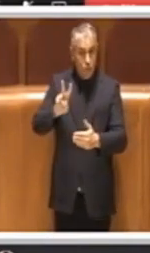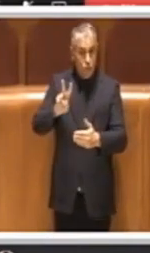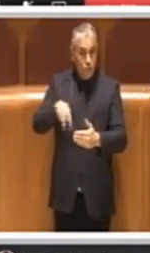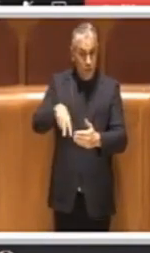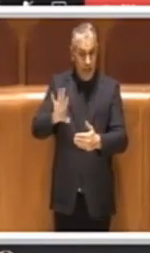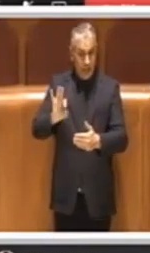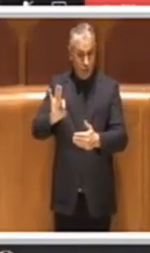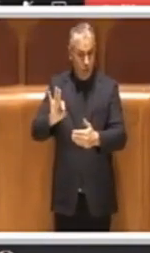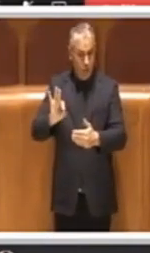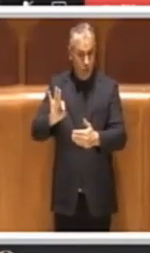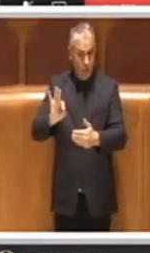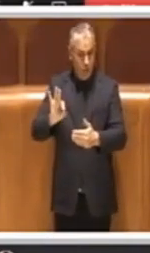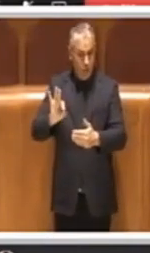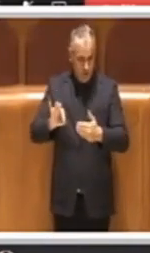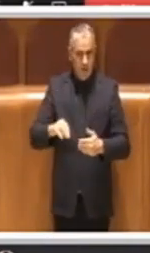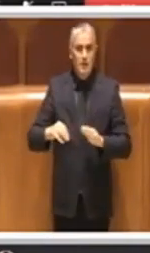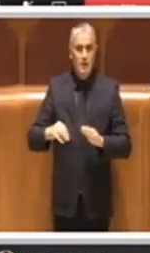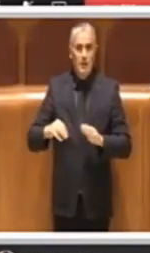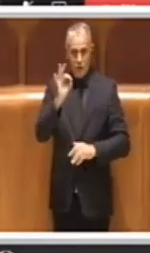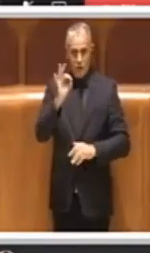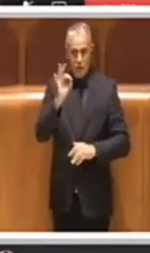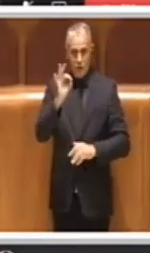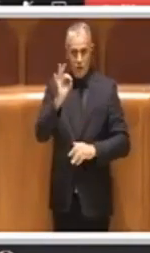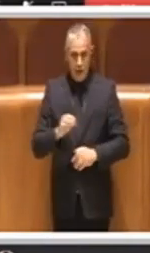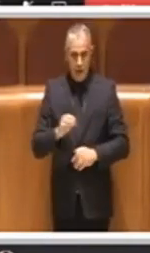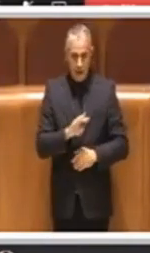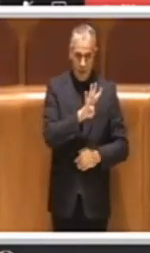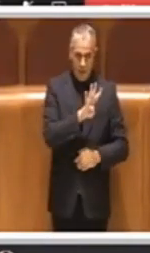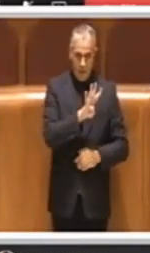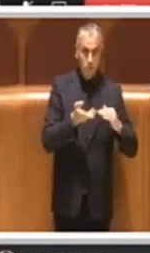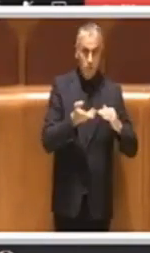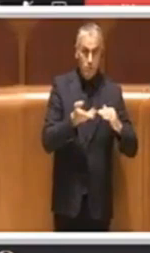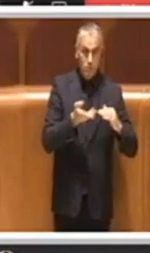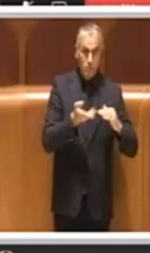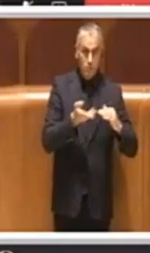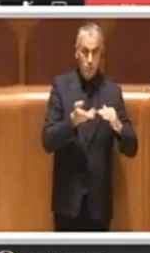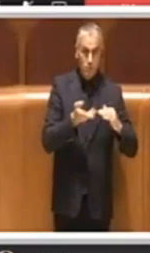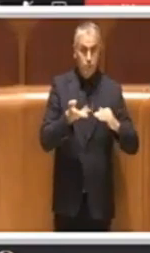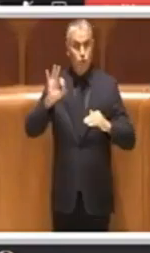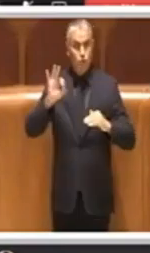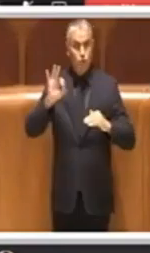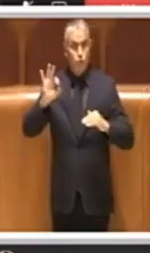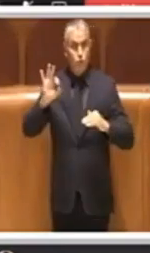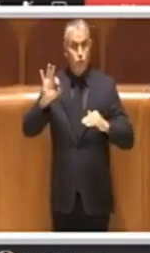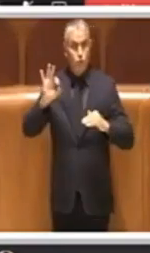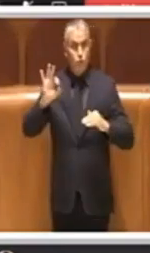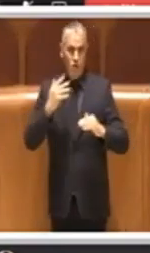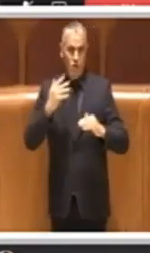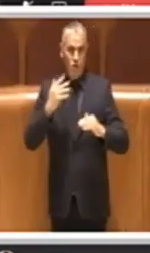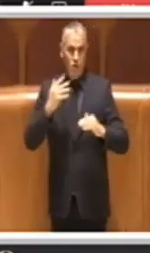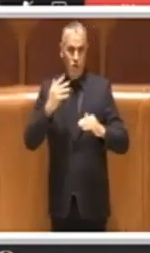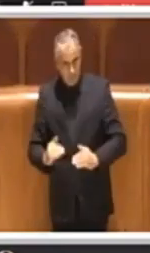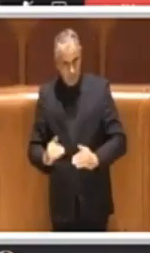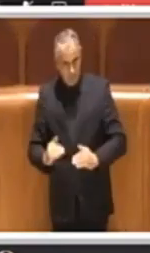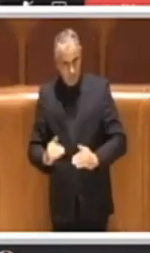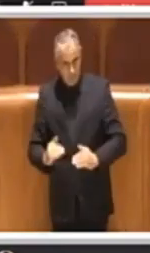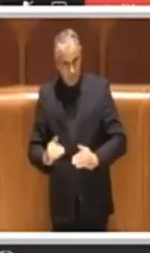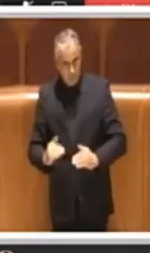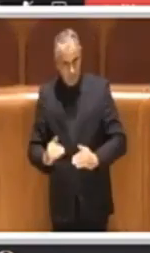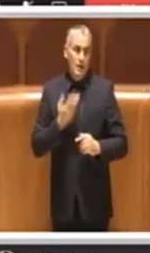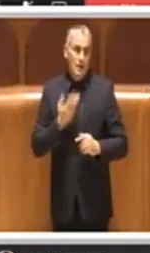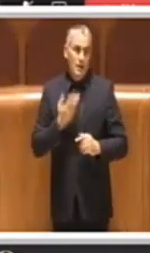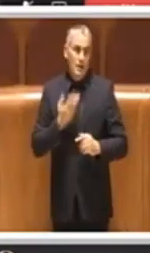e la percentuale è passata dal 40 al 55%. Quindi un'intenzione che poi sarà riconfermata,